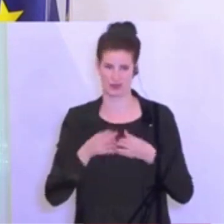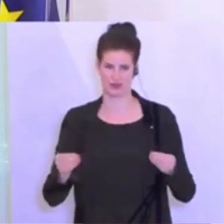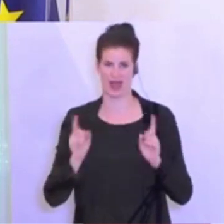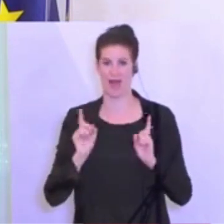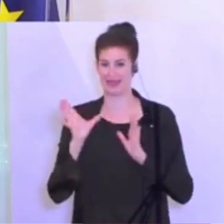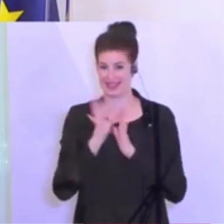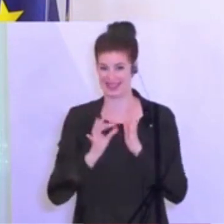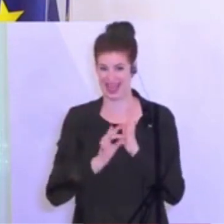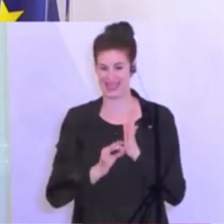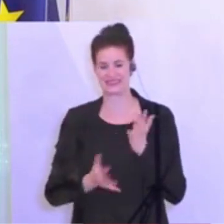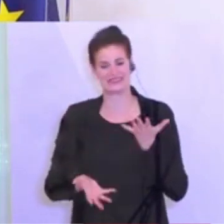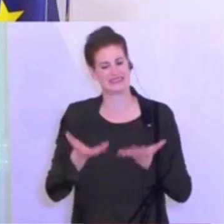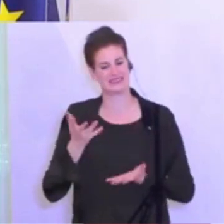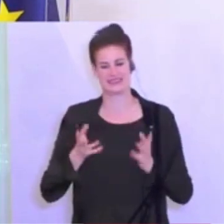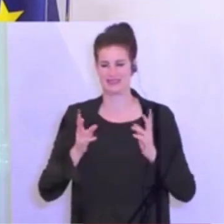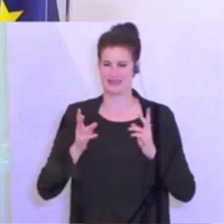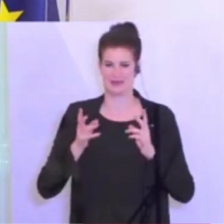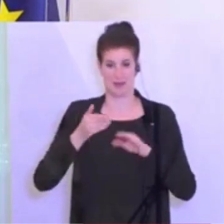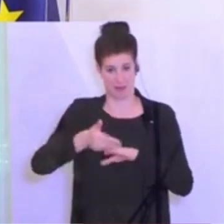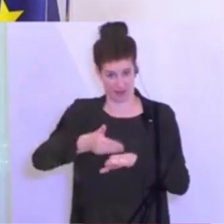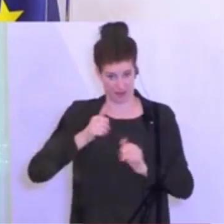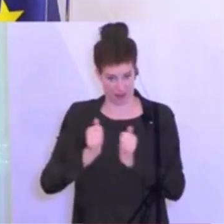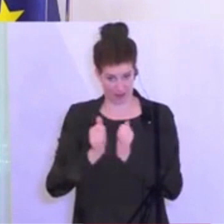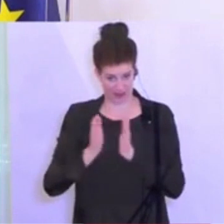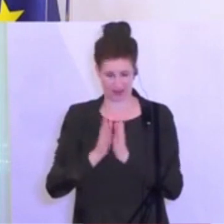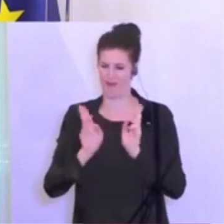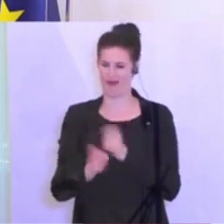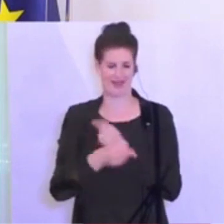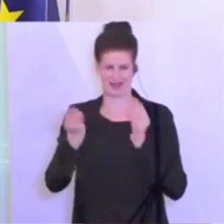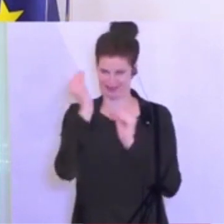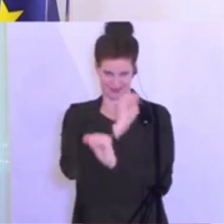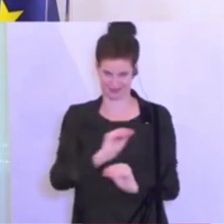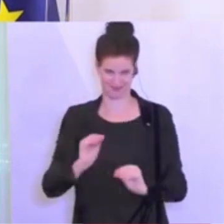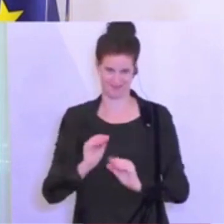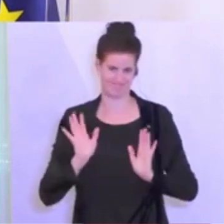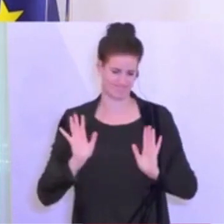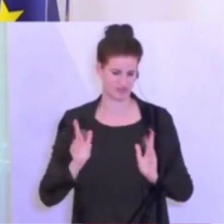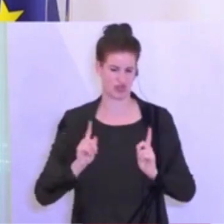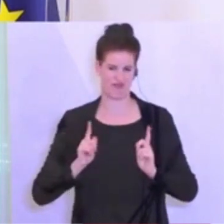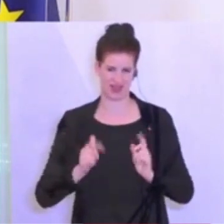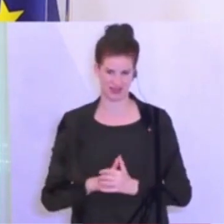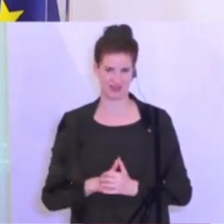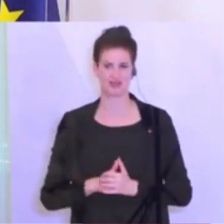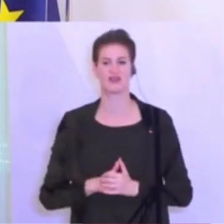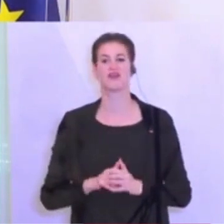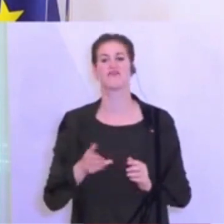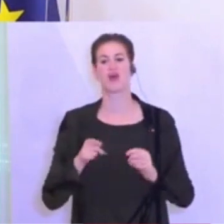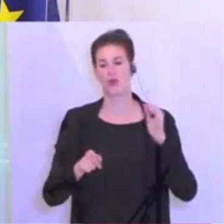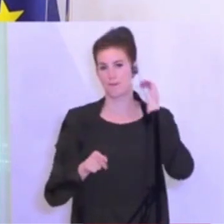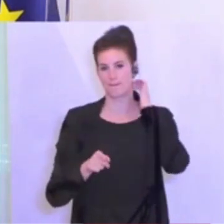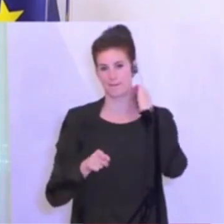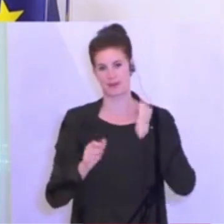werden wir da nicht vor Mittwoch bekannt geben können. Es ist übrigens auch der Tag, an dem die Bundesrepublik Deutschland